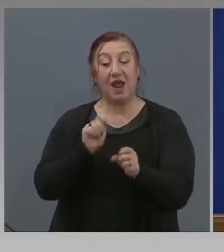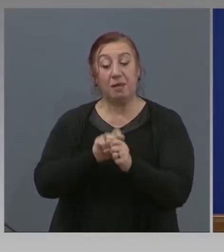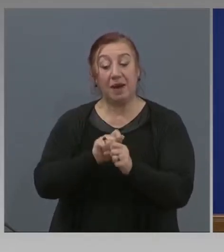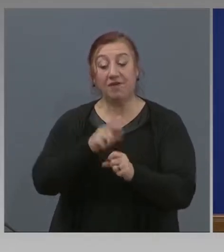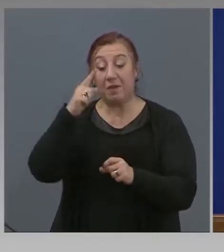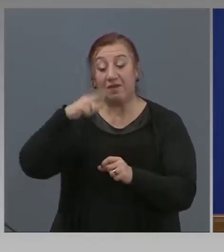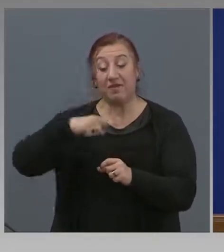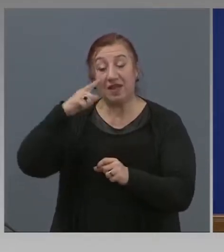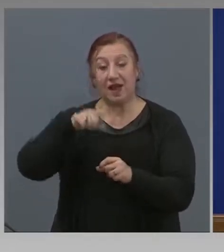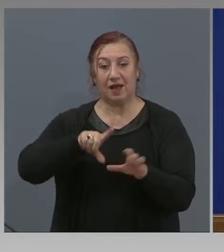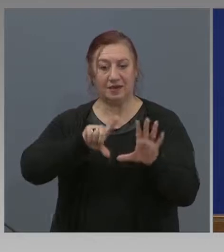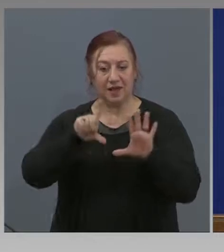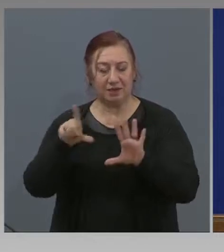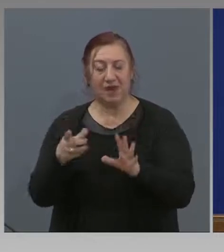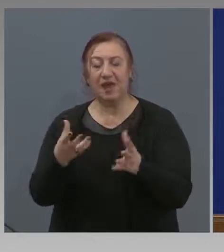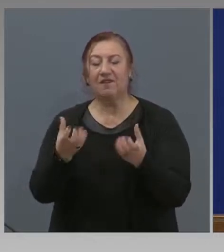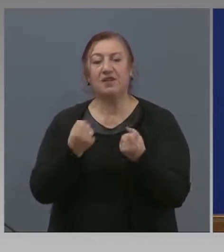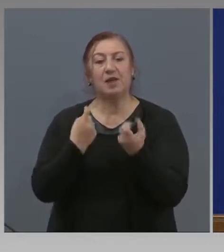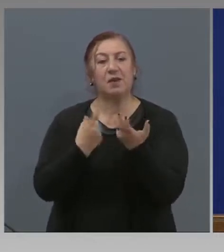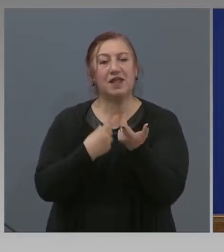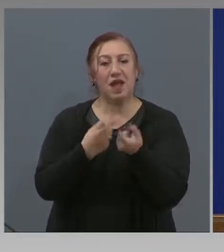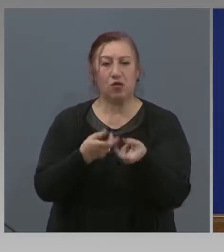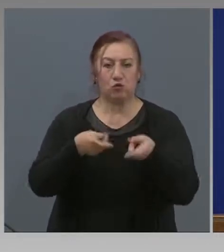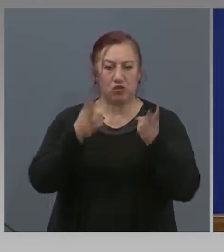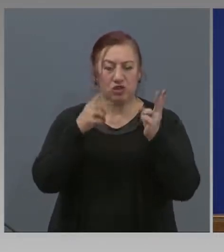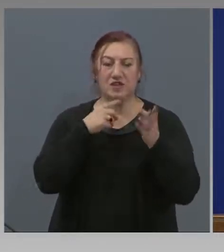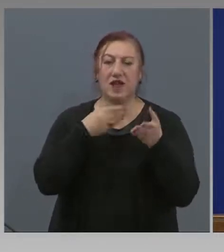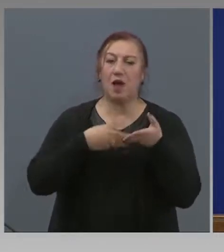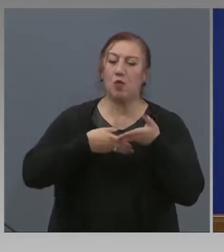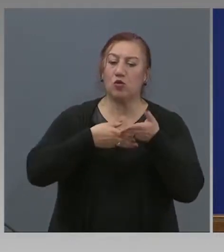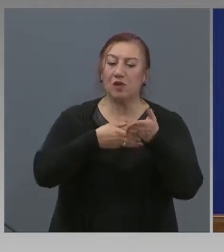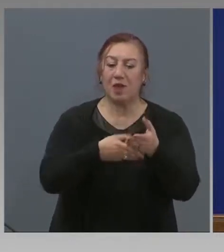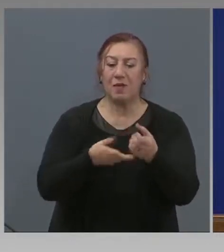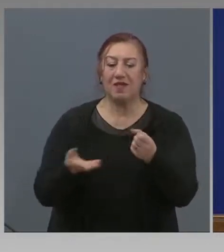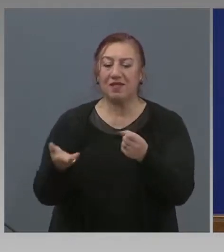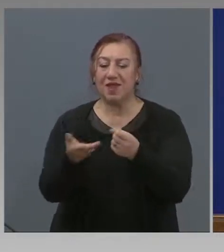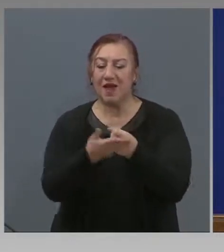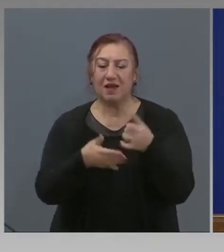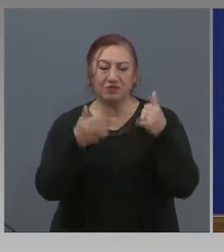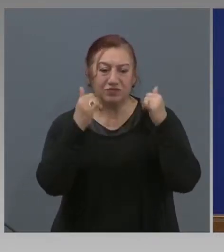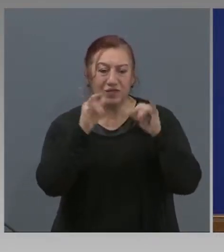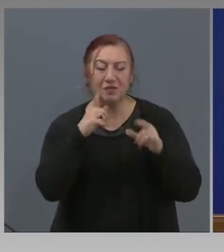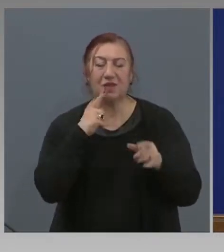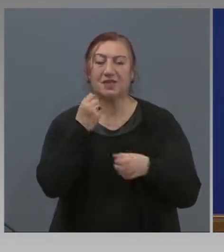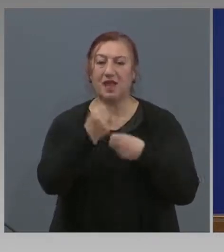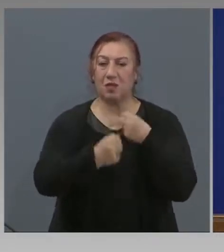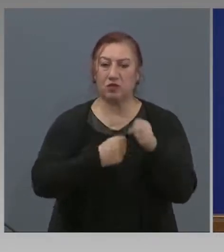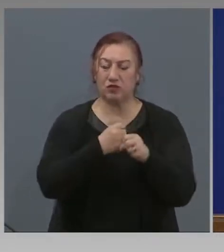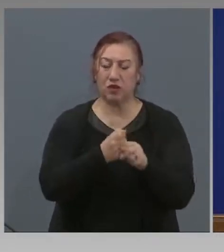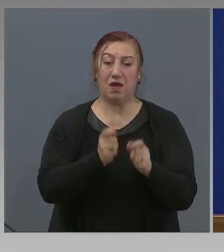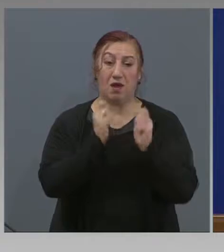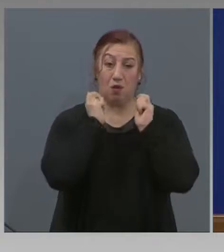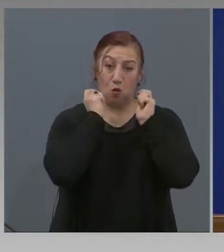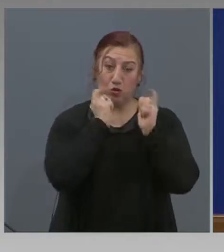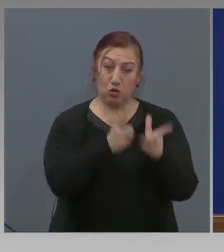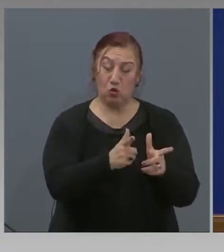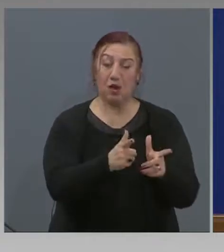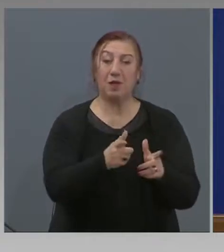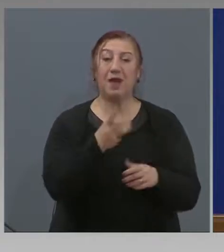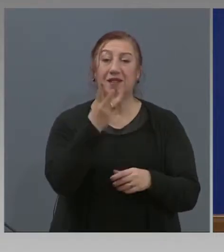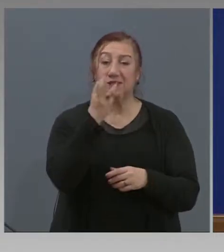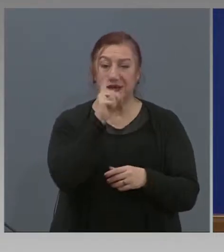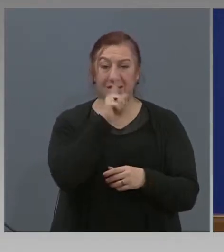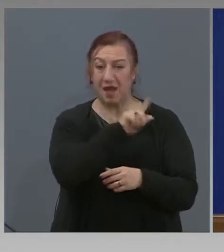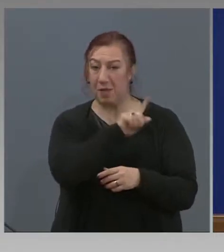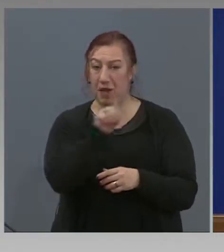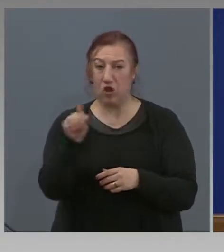порядък, се взеха няколко решения за подкрепа на замеделските производители, осигуриха се 30 милиона лева, от